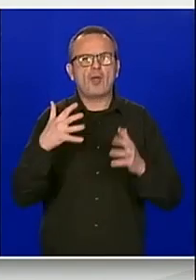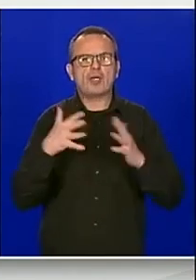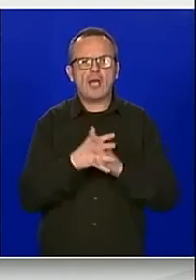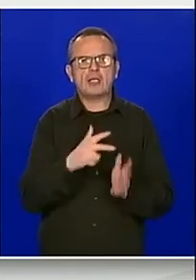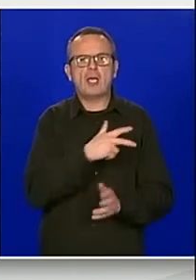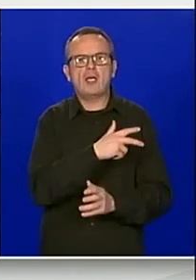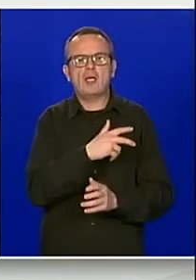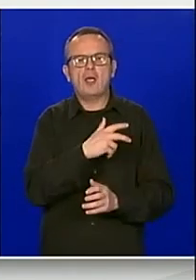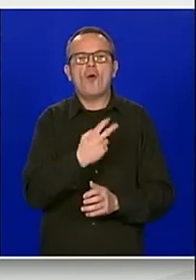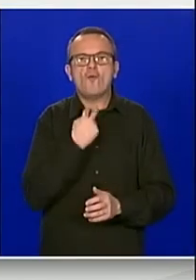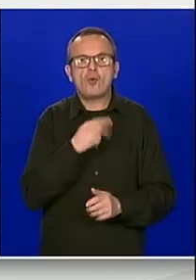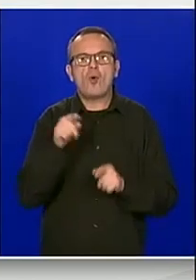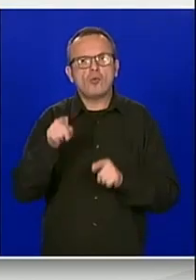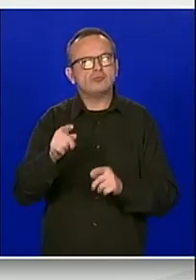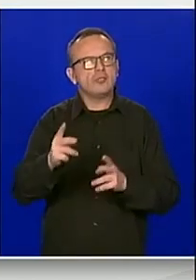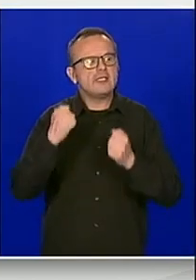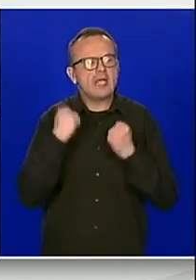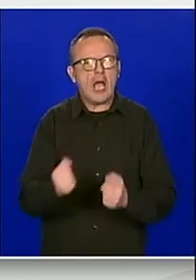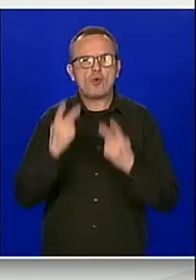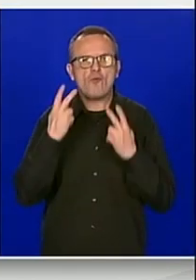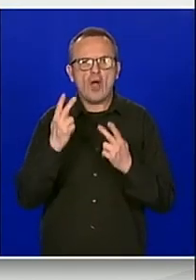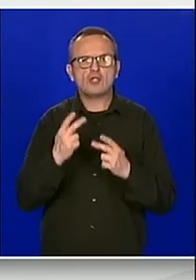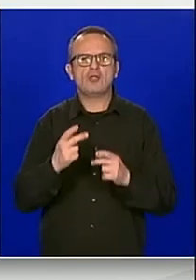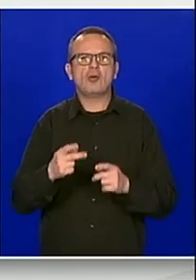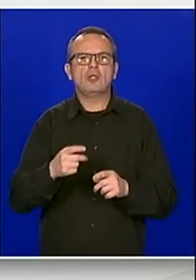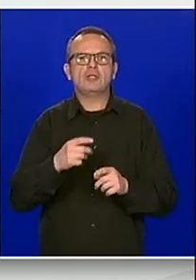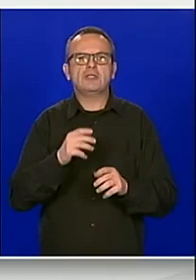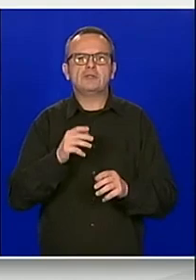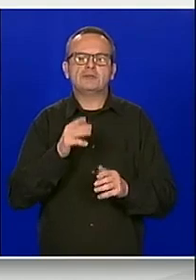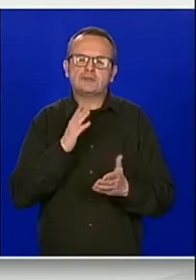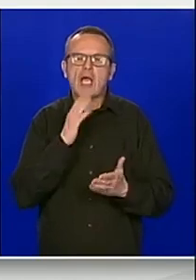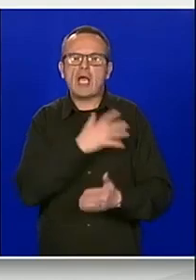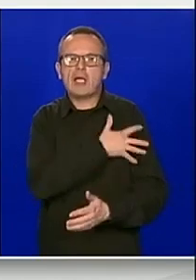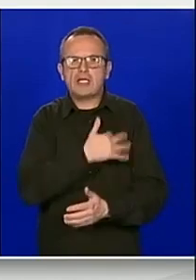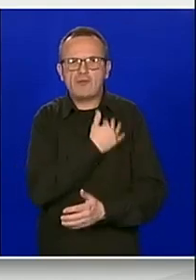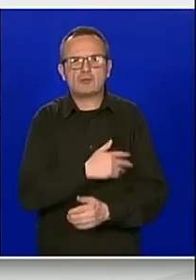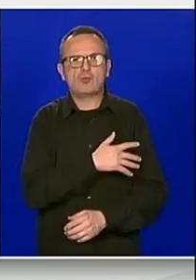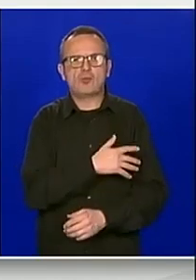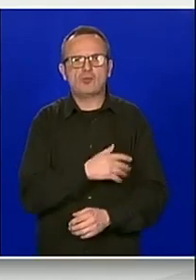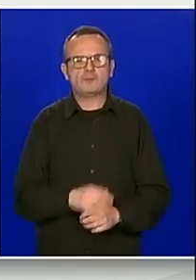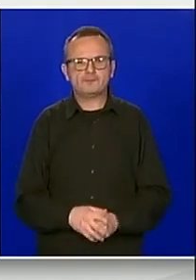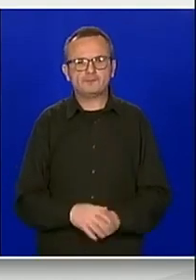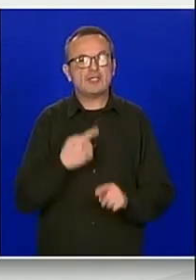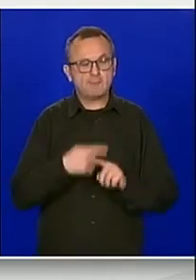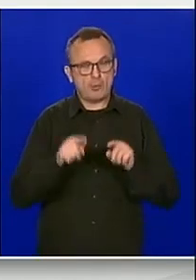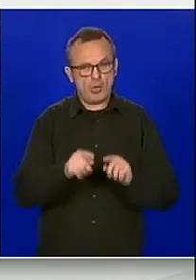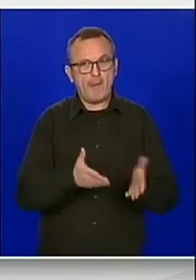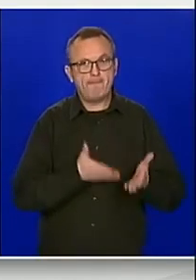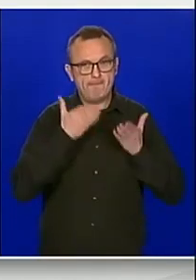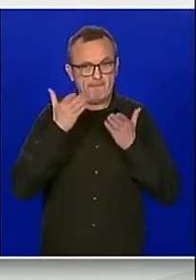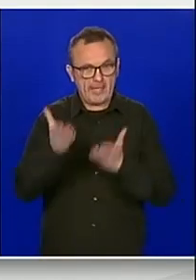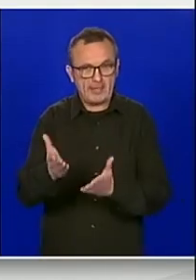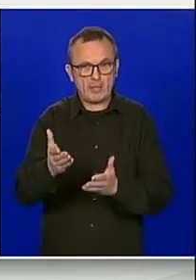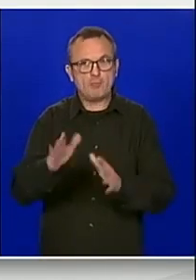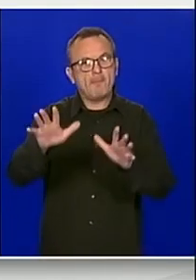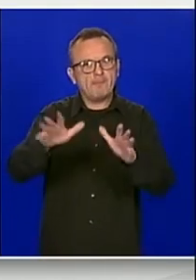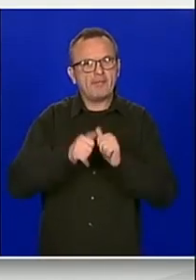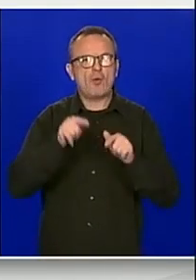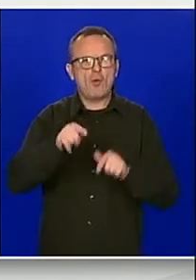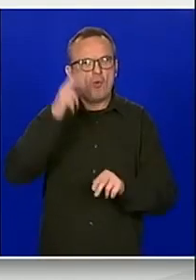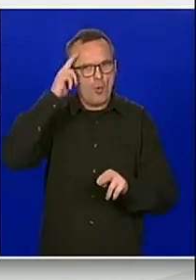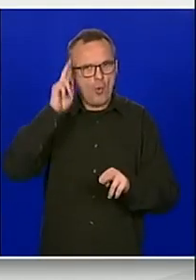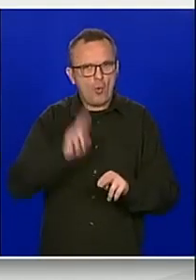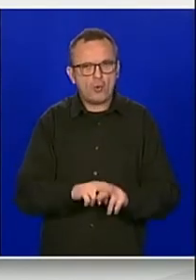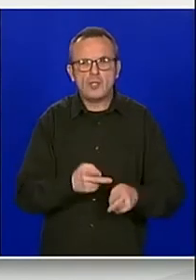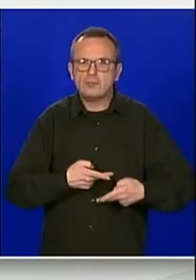interesa za Republiku Hrvatskova. Slijedom navedenog, predlažemo vladi Republike Hrvatske usvajanje ove odluke te slanje